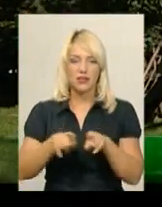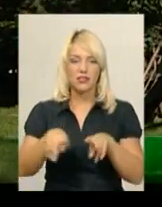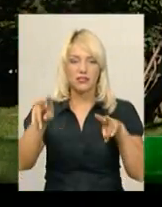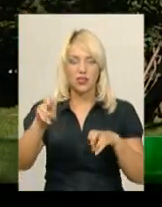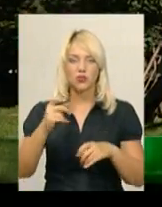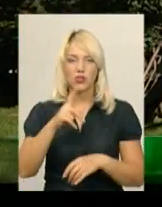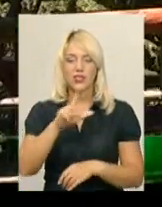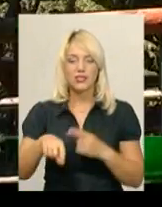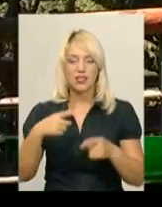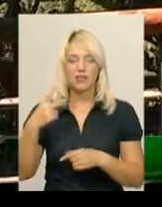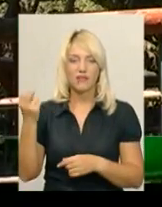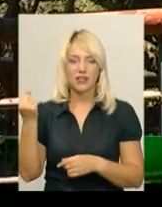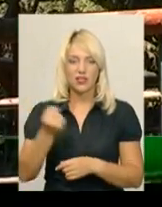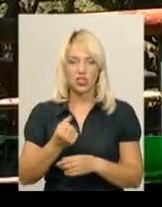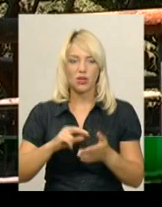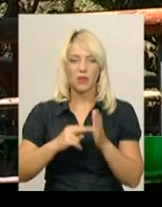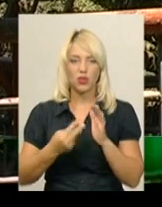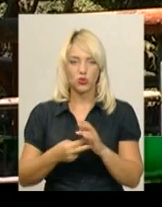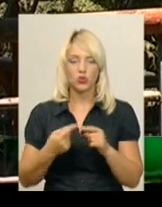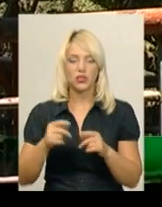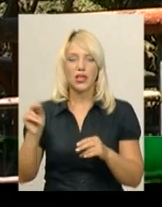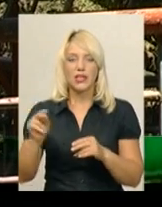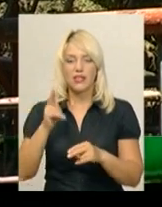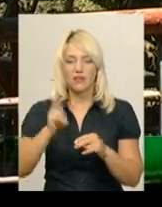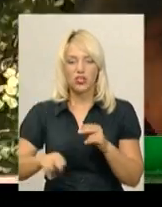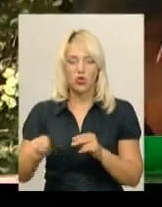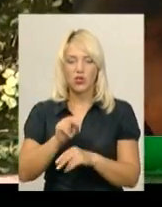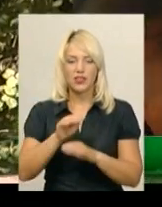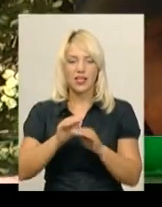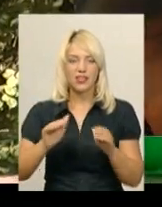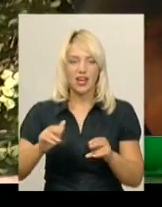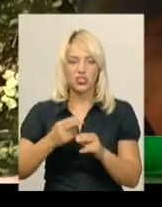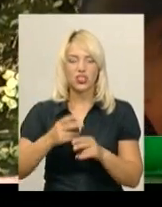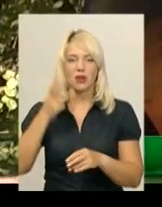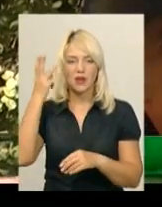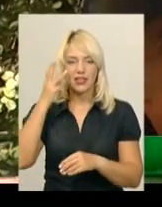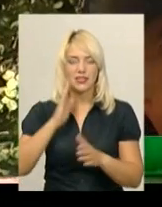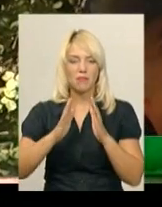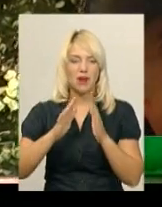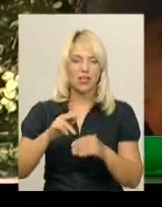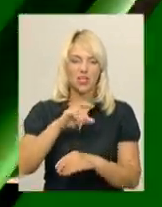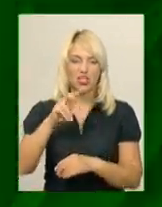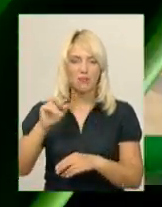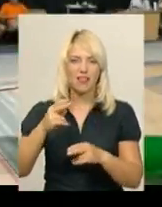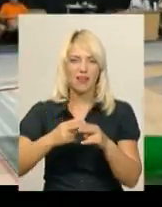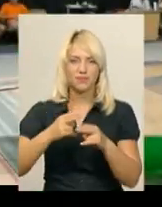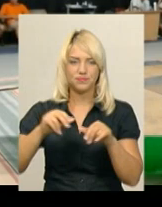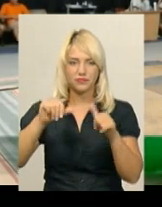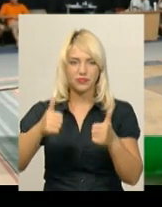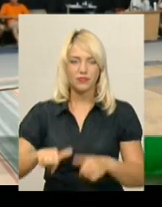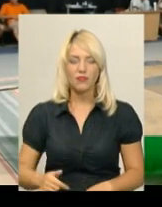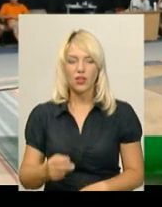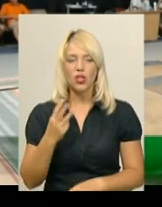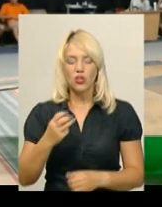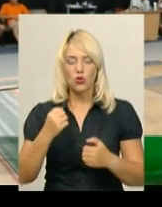За два тижні планують завершити реконструкцію дитячого залізного космодрому в Хмельницькому парку імені Михайла Чекмана. Троє